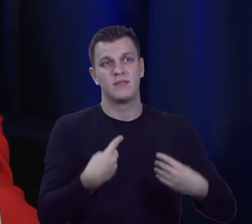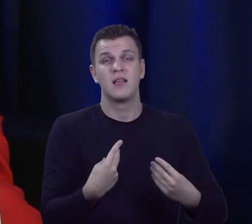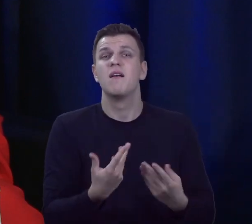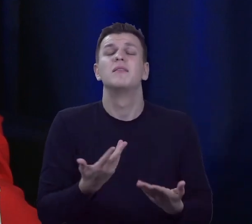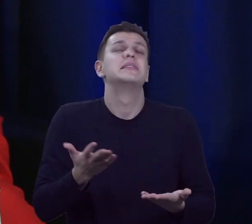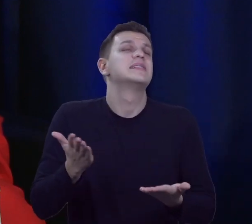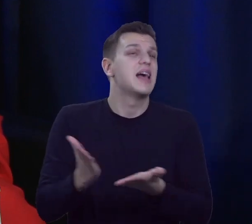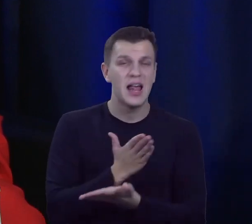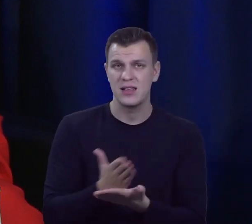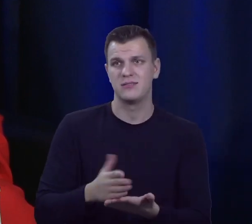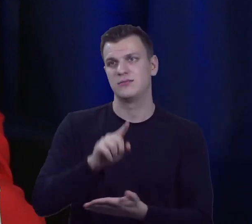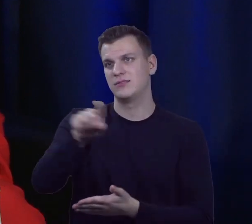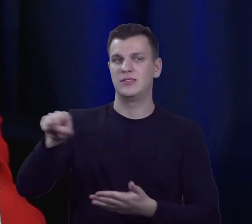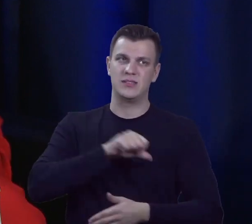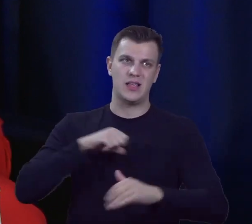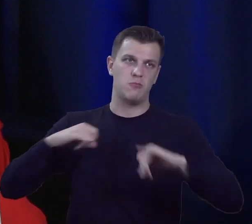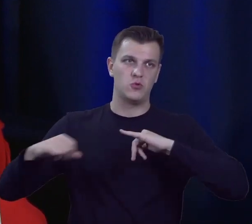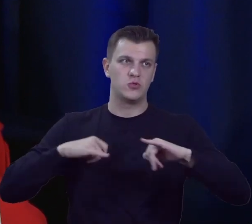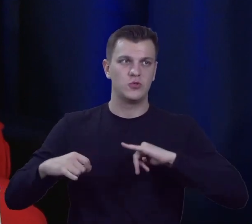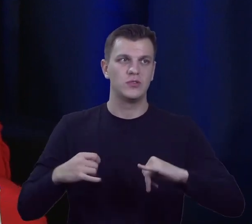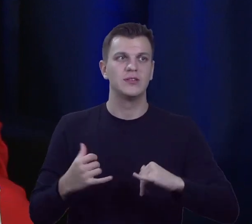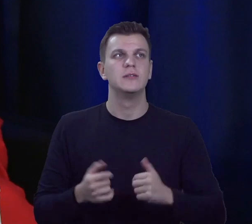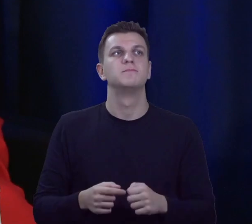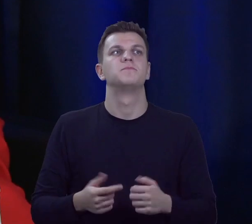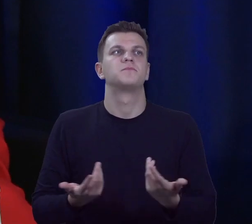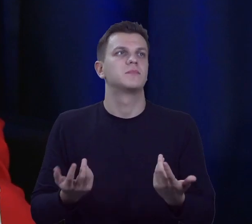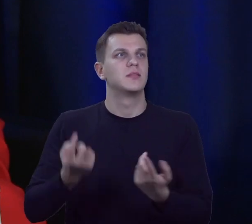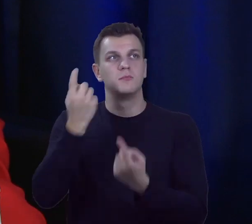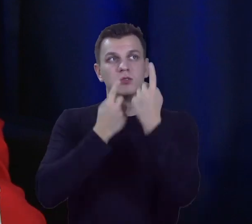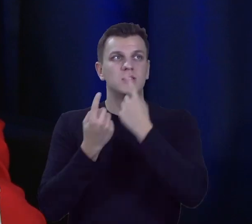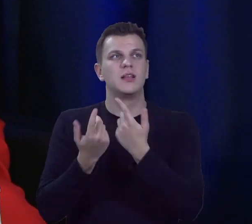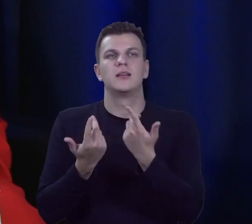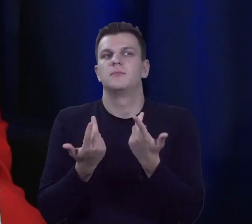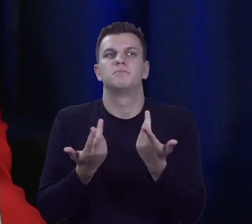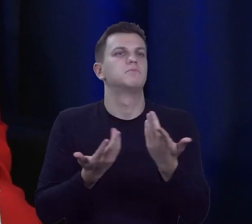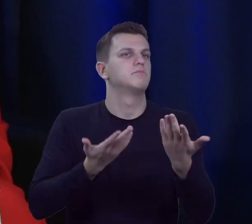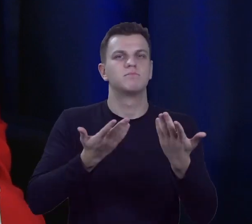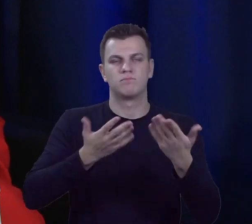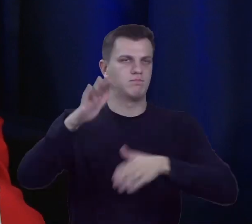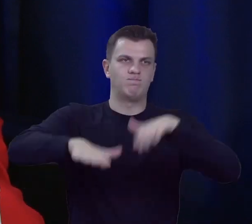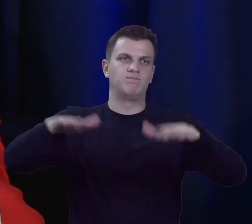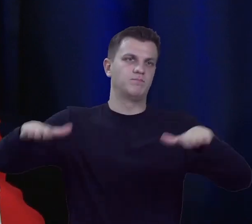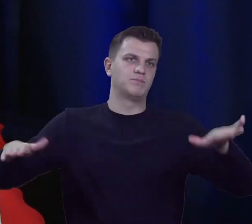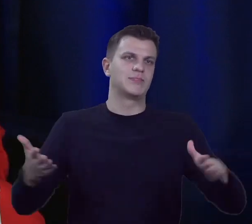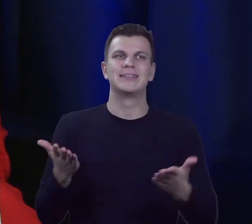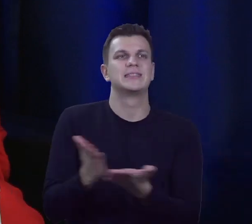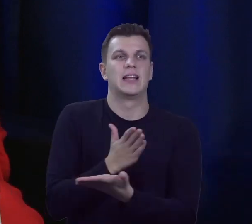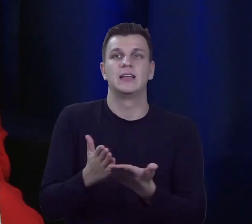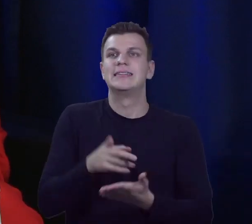samorządowca. I to uznaję jako sytuację wejściową. Jaką osobą jest osoba